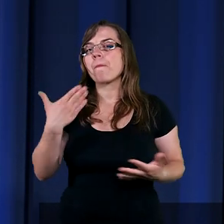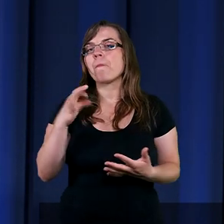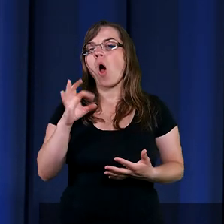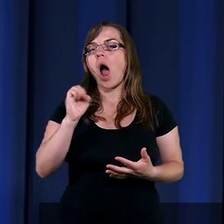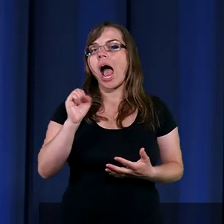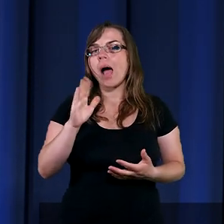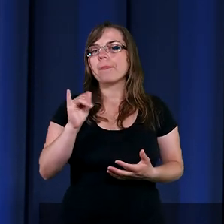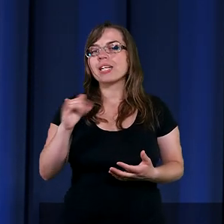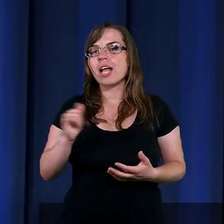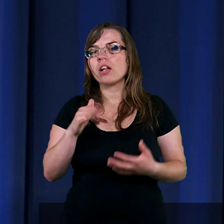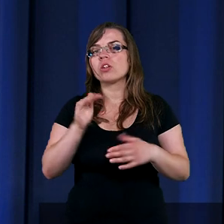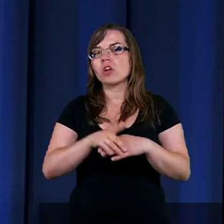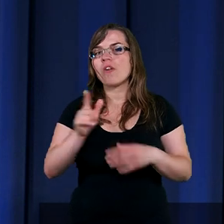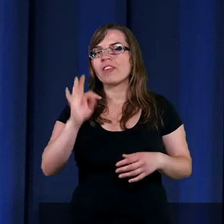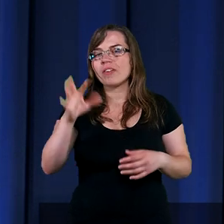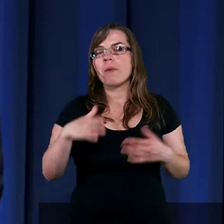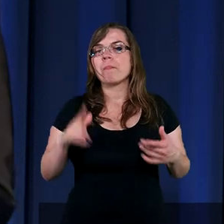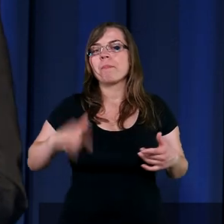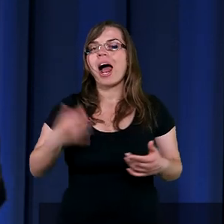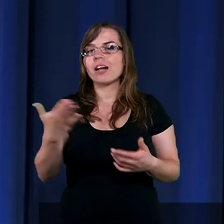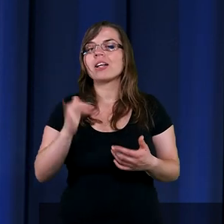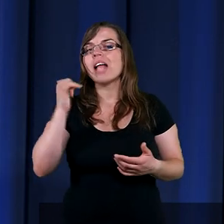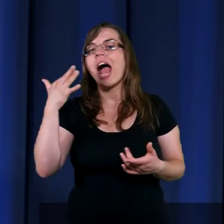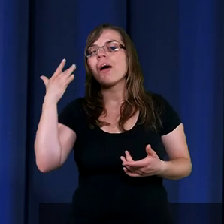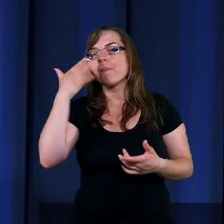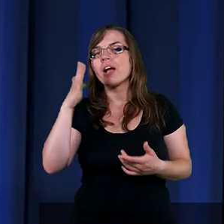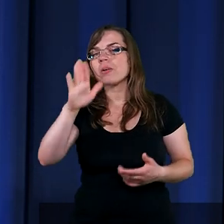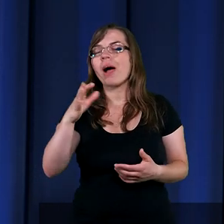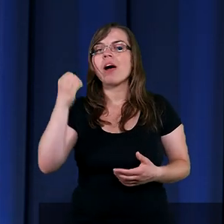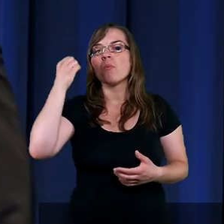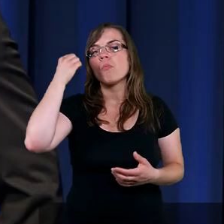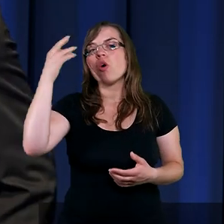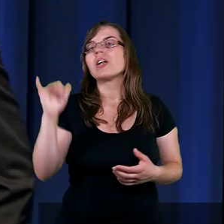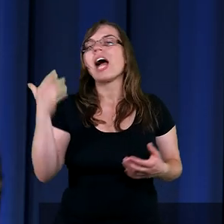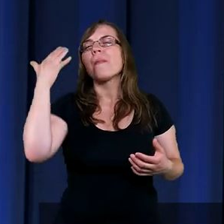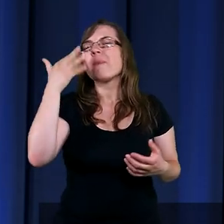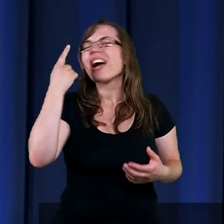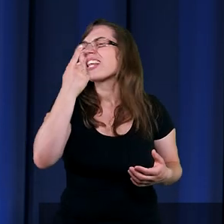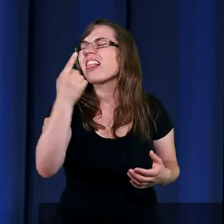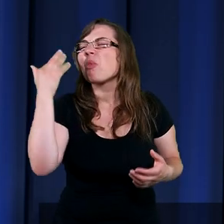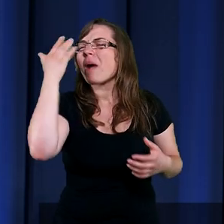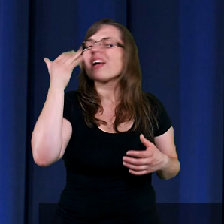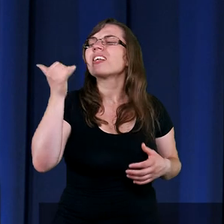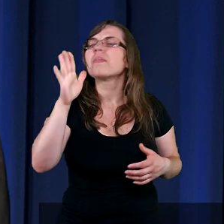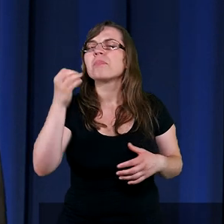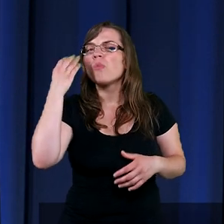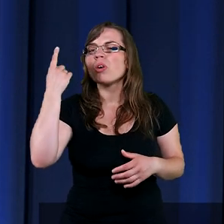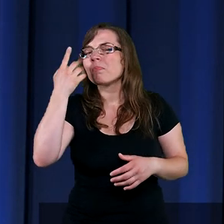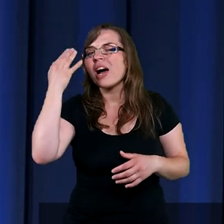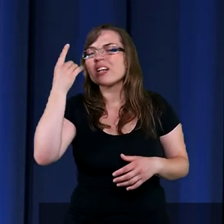zgodnie ze słowem Pana. Jakie marzenie miał Mojżesz? Jedno marzenie, które miał Mojżesz.